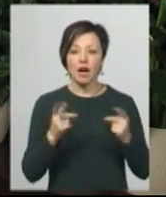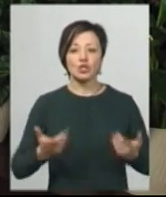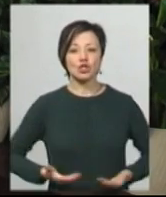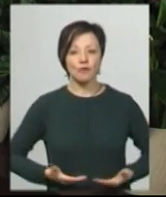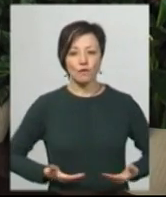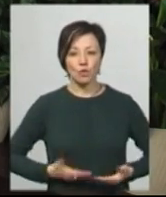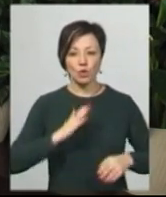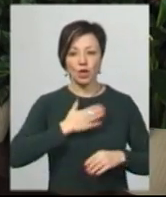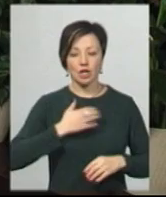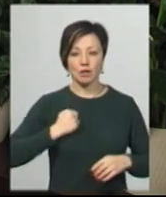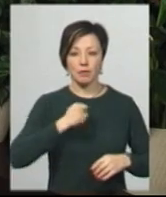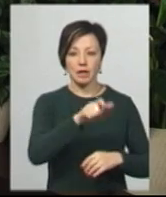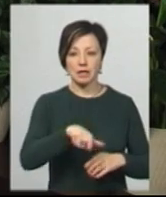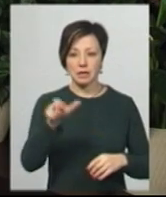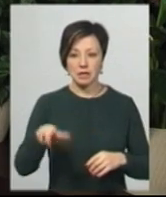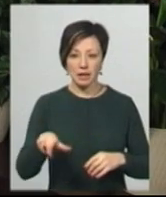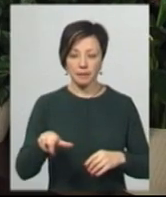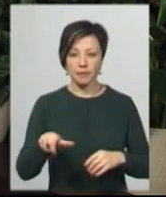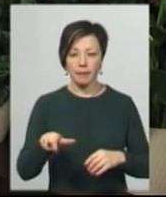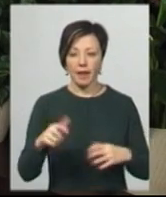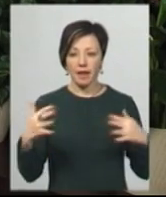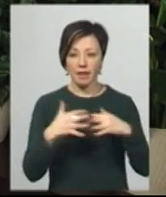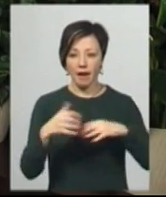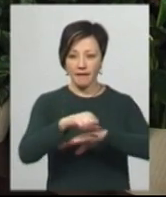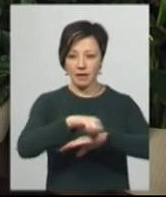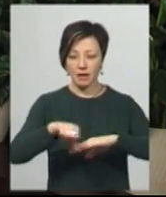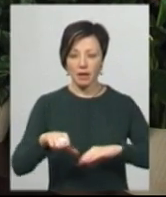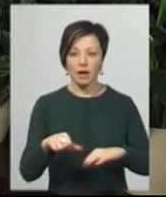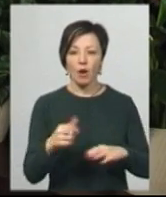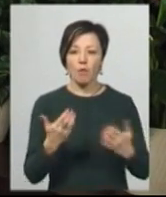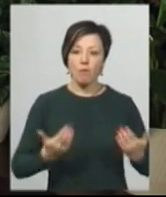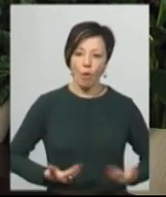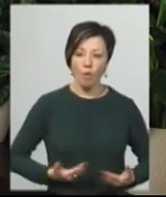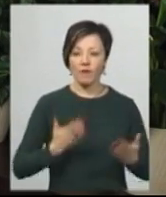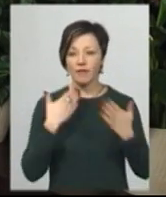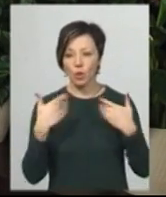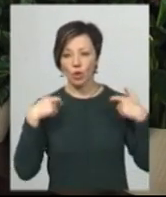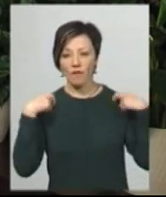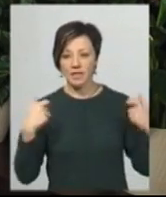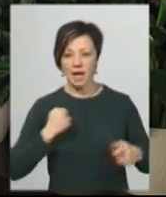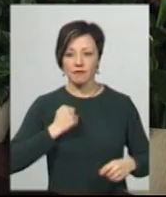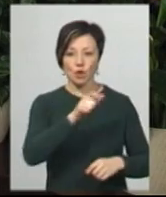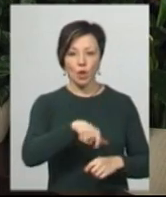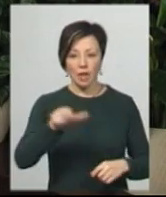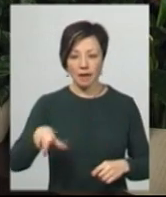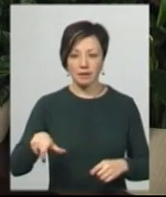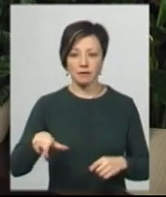живуть наші бійці на передовій, саме побут, відношення офіцерів і солдатів,